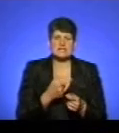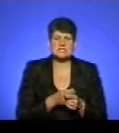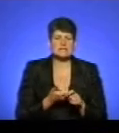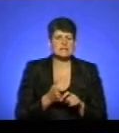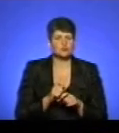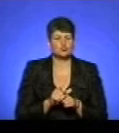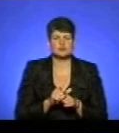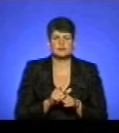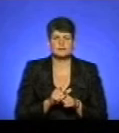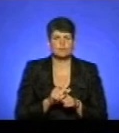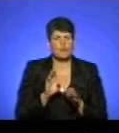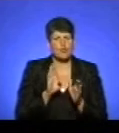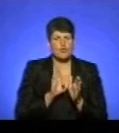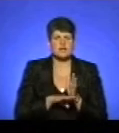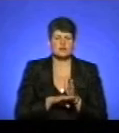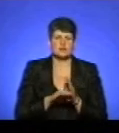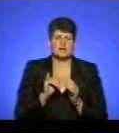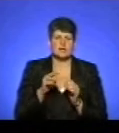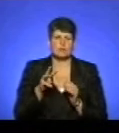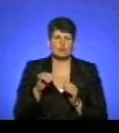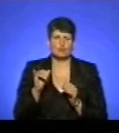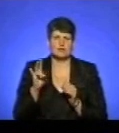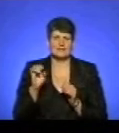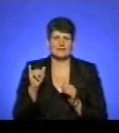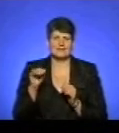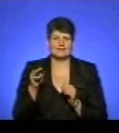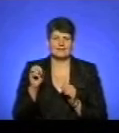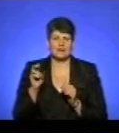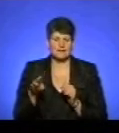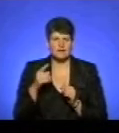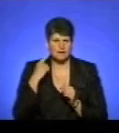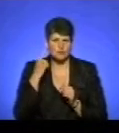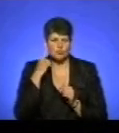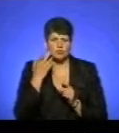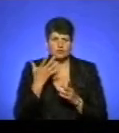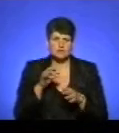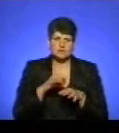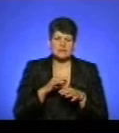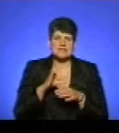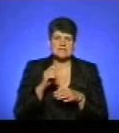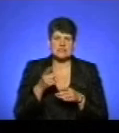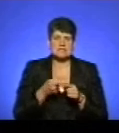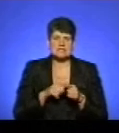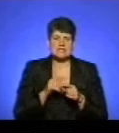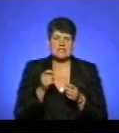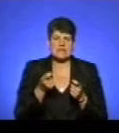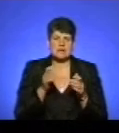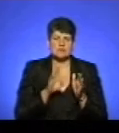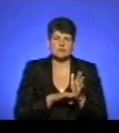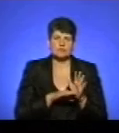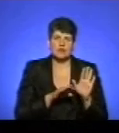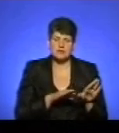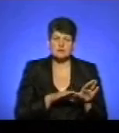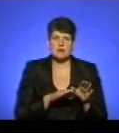погіршують імунітет тварини. Але я гадаю, порівняно з, якщо захворіна з касту, це дрібниці. А от